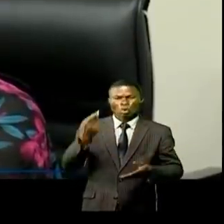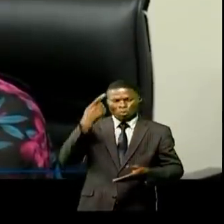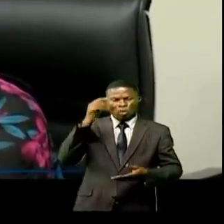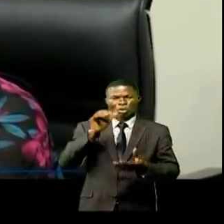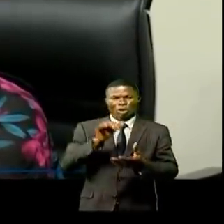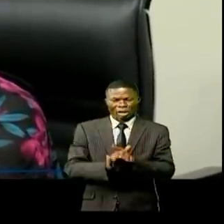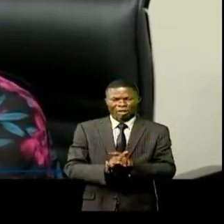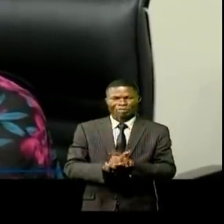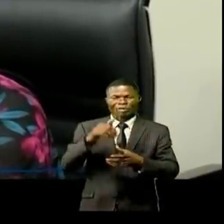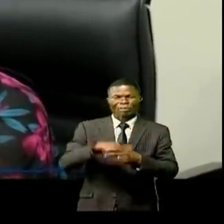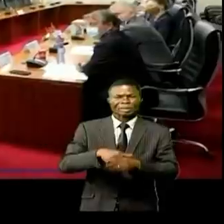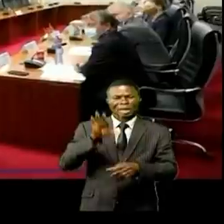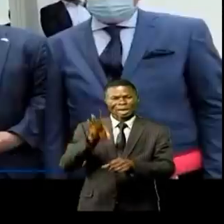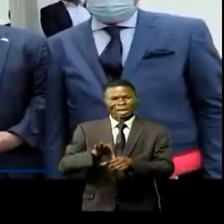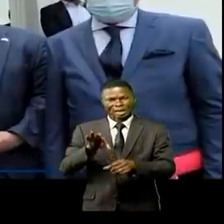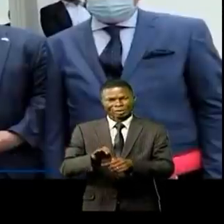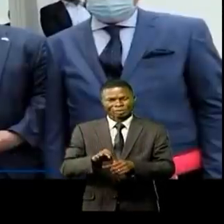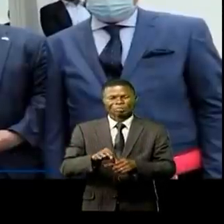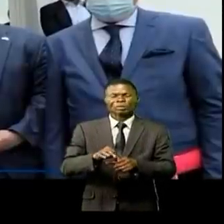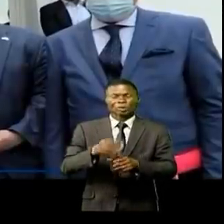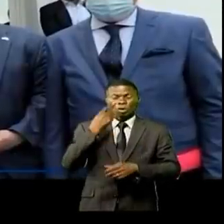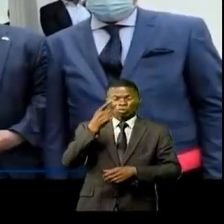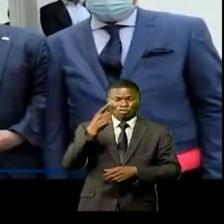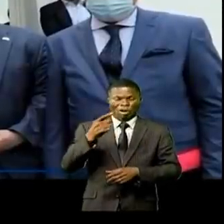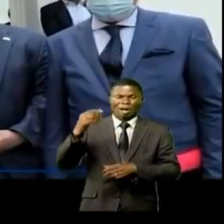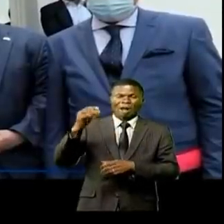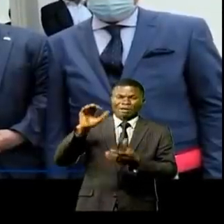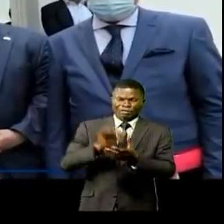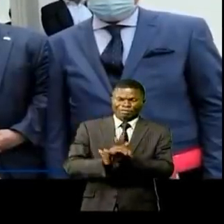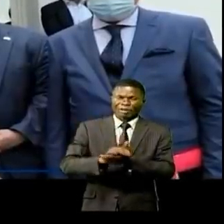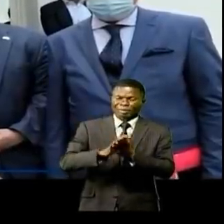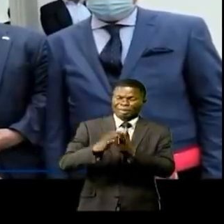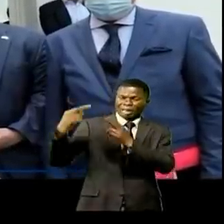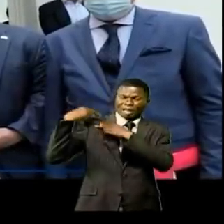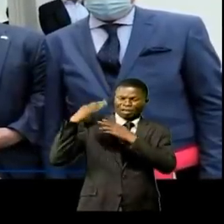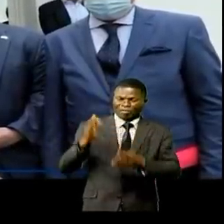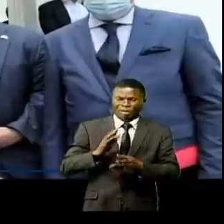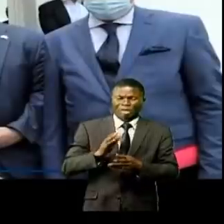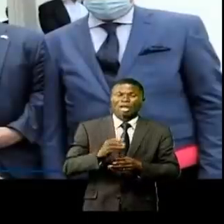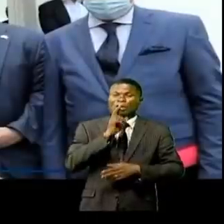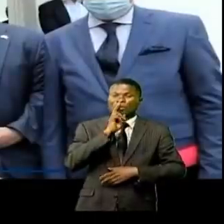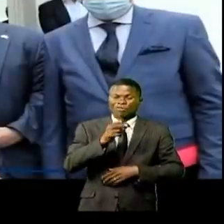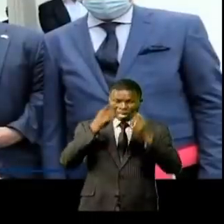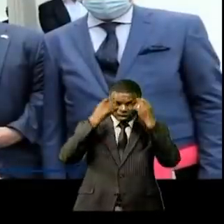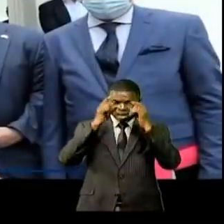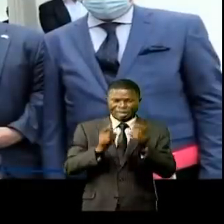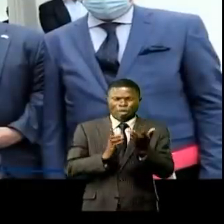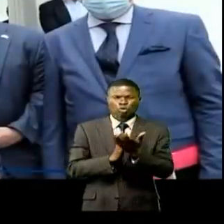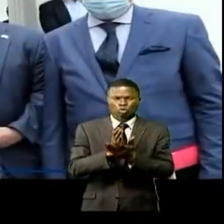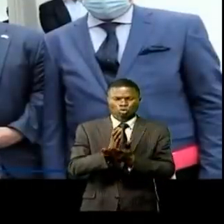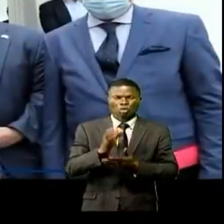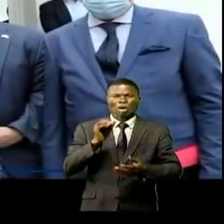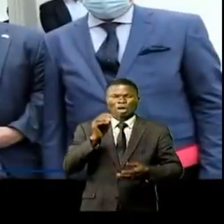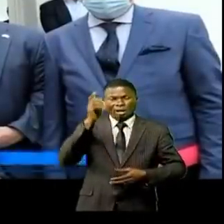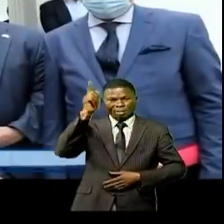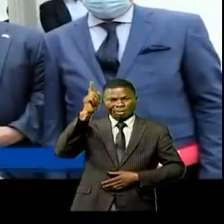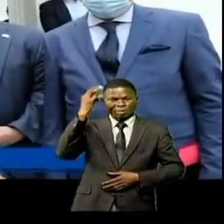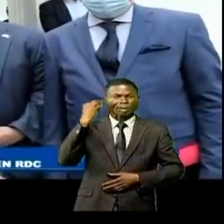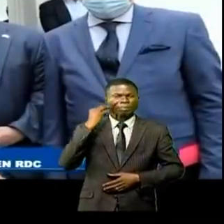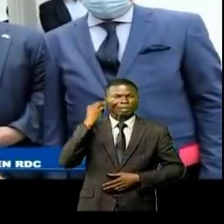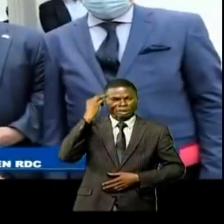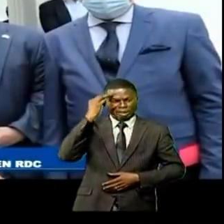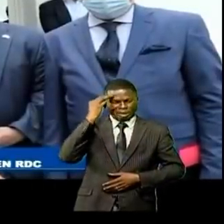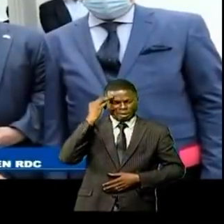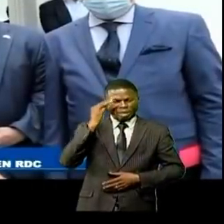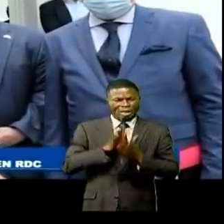'autonomie des femmes. On a pu constater tout l'engagement du Premier ministre comme chef du gouvernement à pouvoir donner suite et surtout